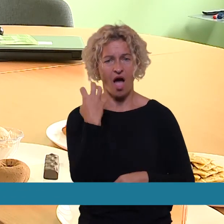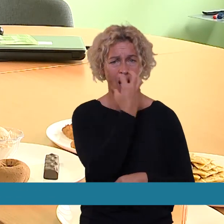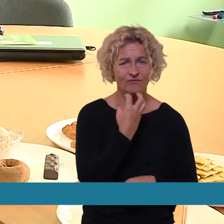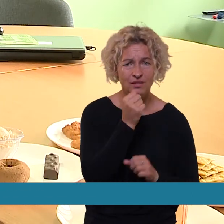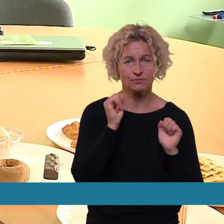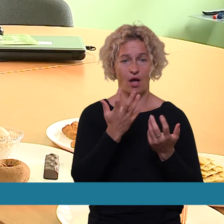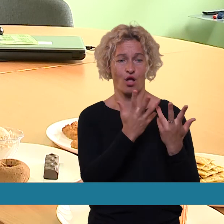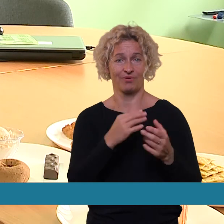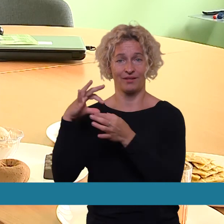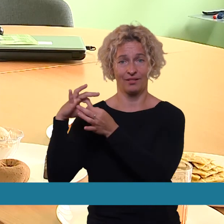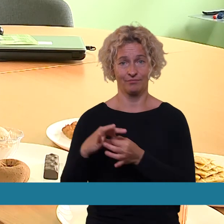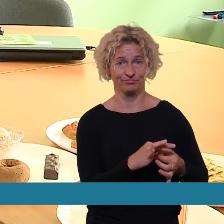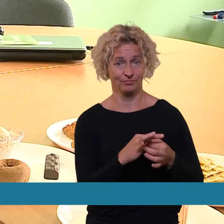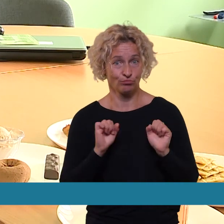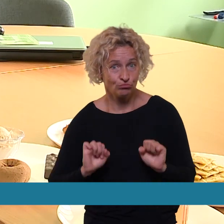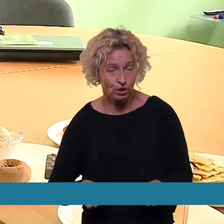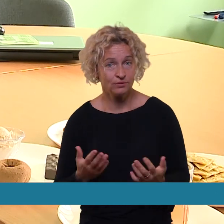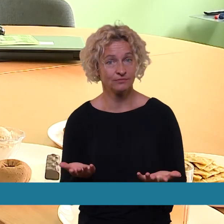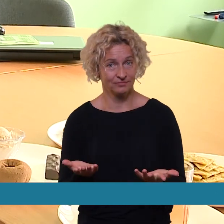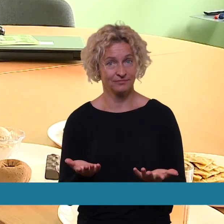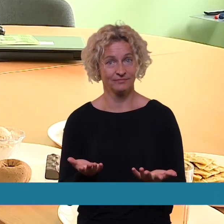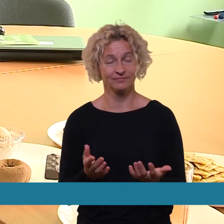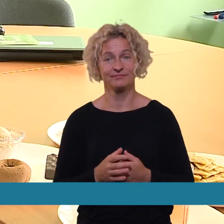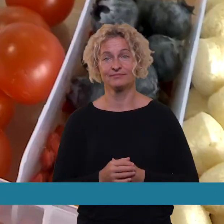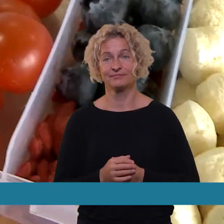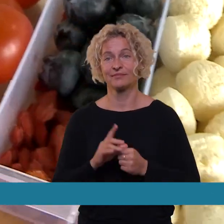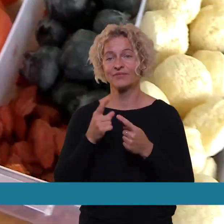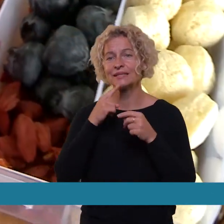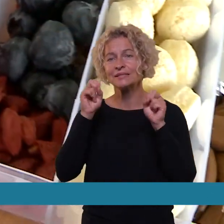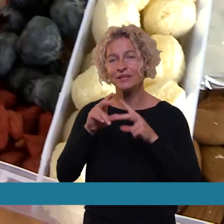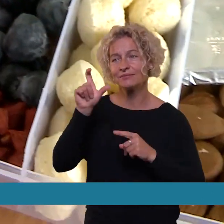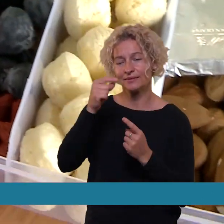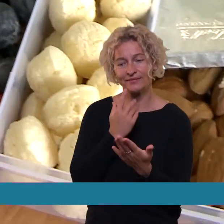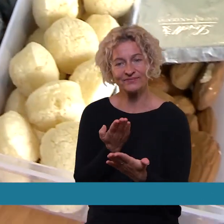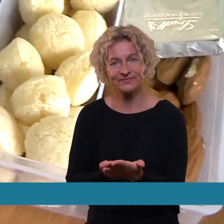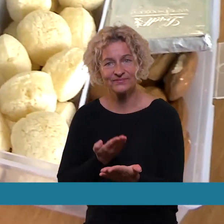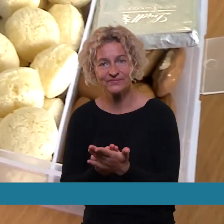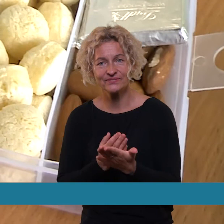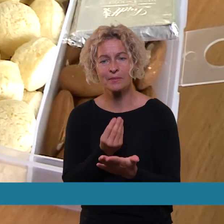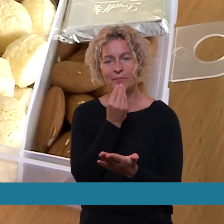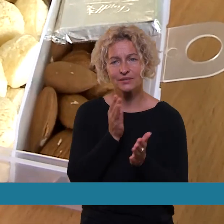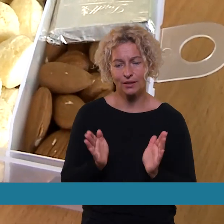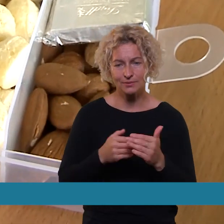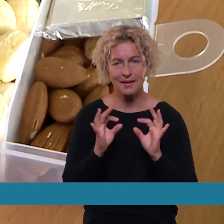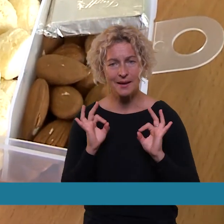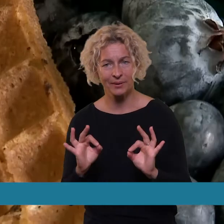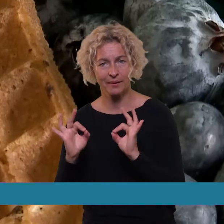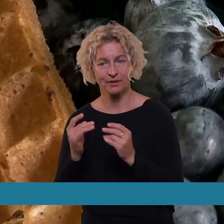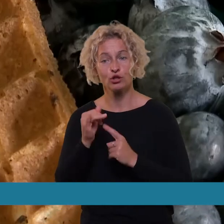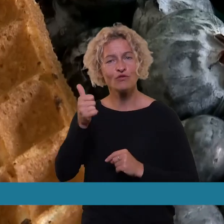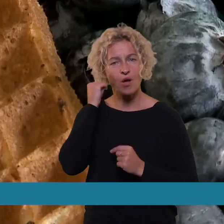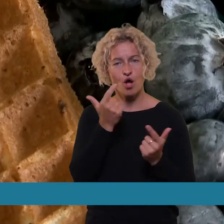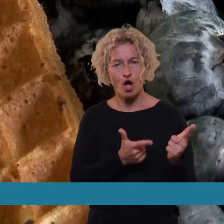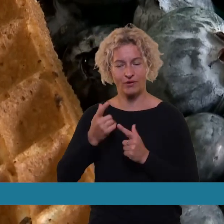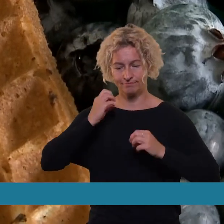nenori kažkokių geresnių, grinų produktų valgyti. Specialistas patarė maisto dėžutės pasiruošti iš ankstom,